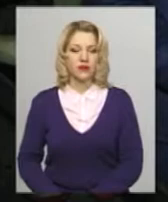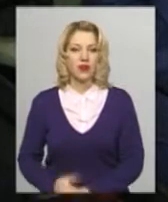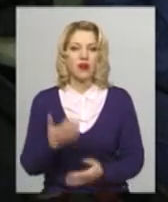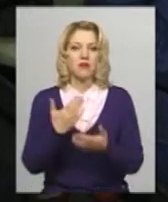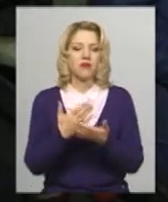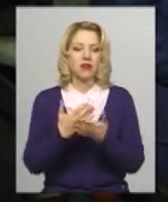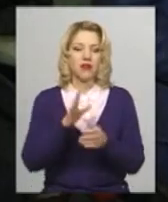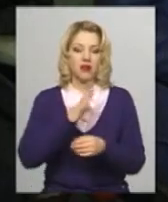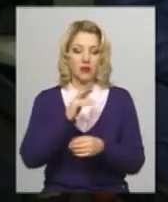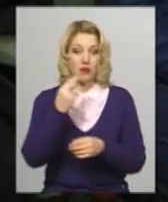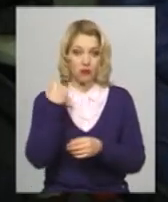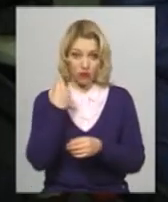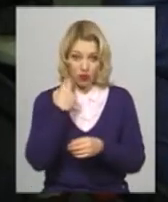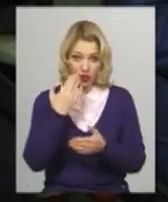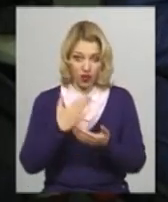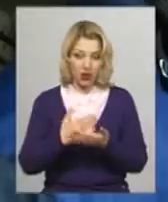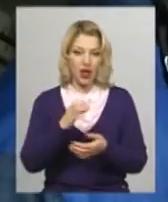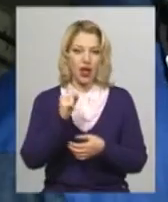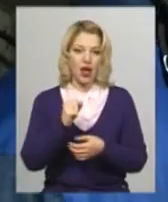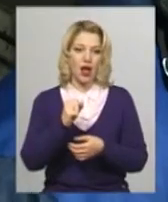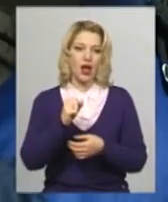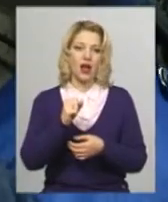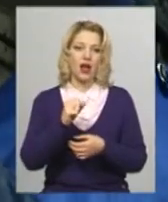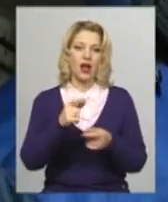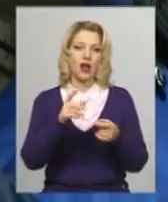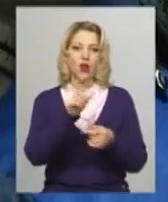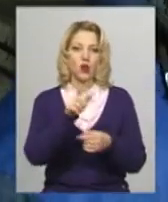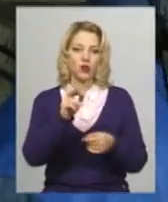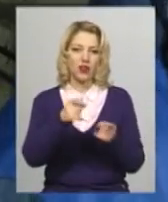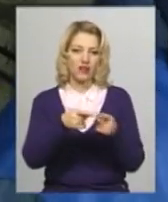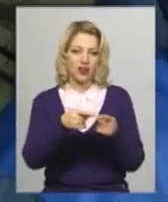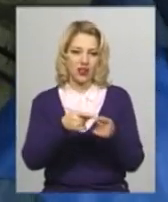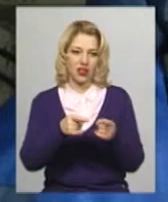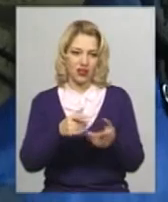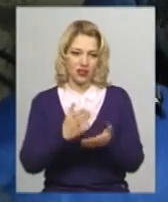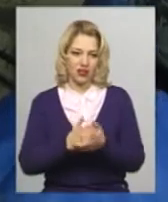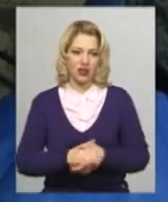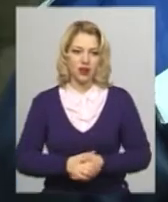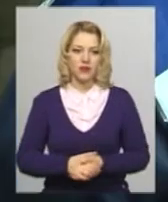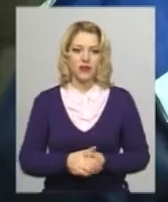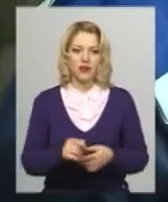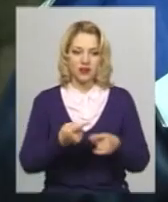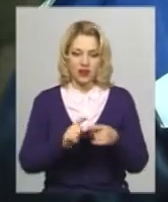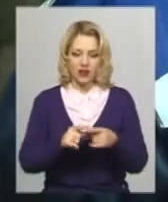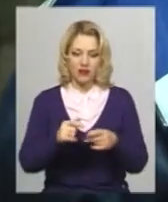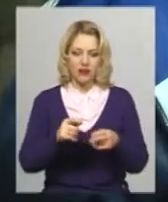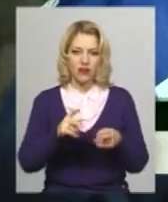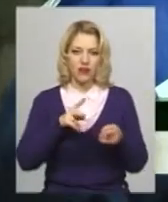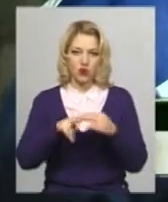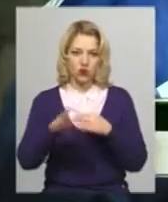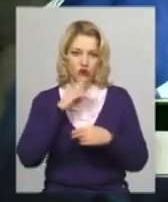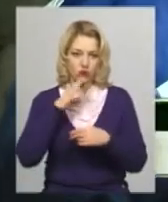вони людям платять, люди там чи забувають. Відключення боржника від водовідведення, перекриття